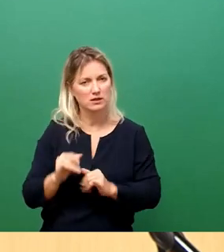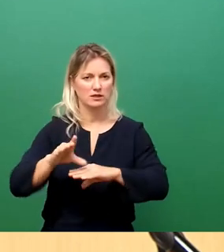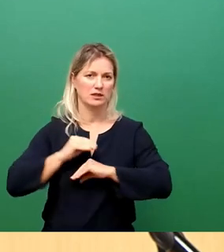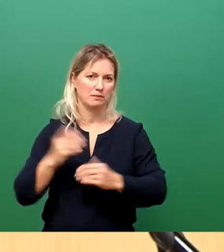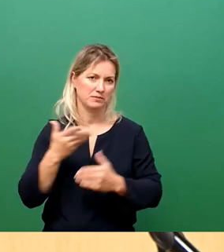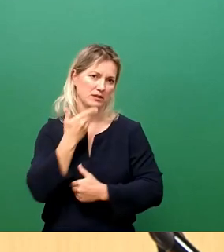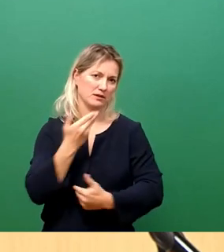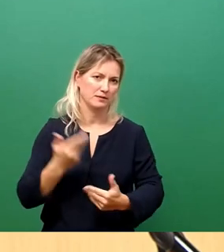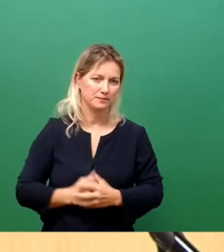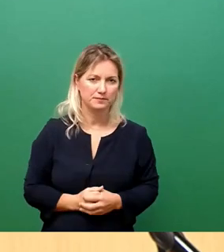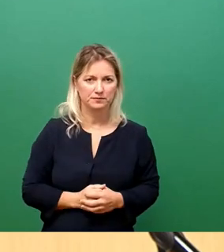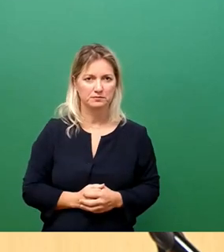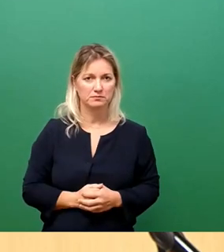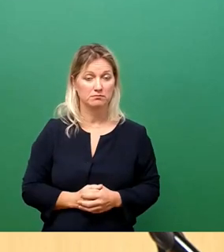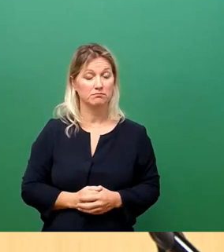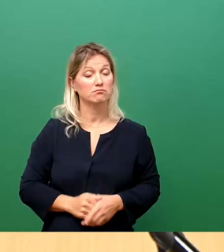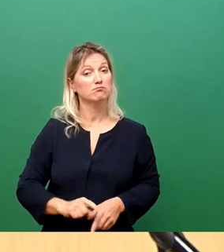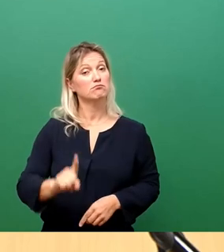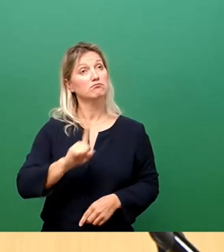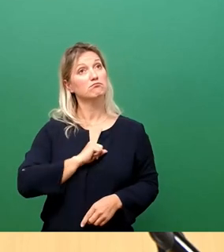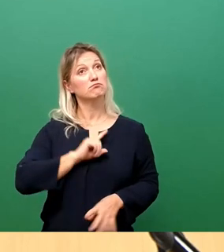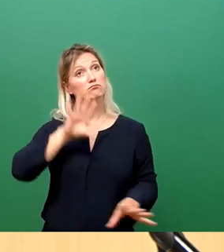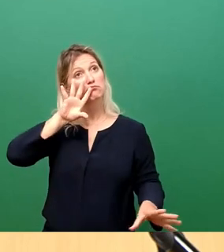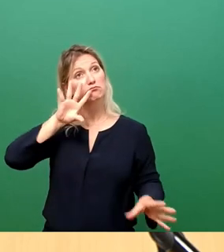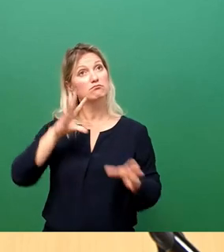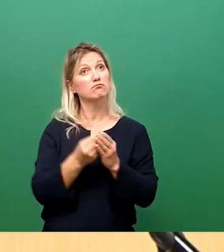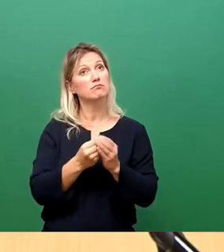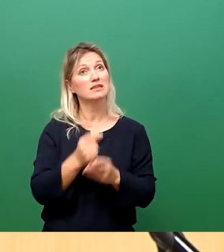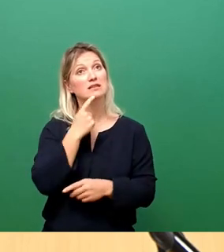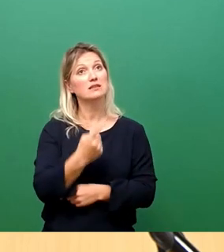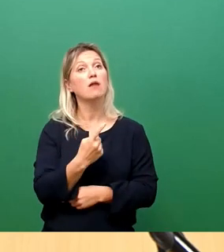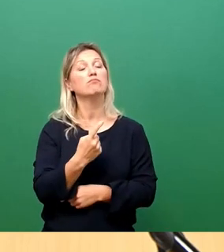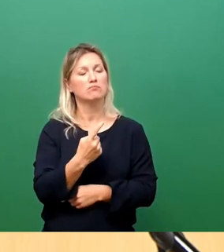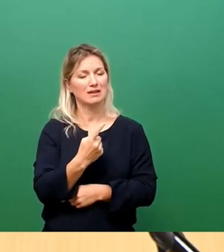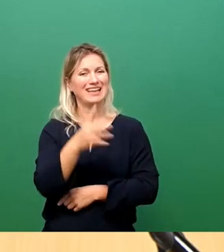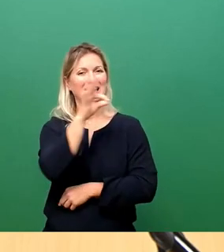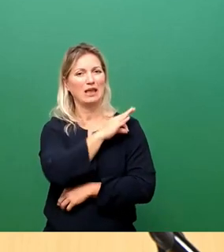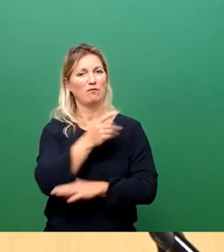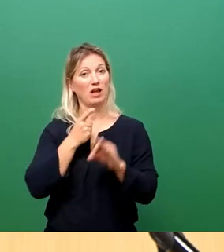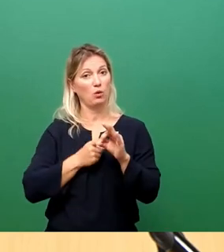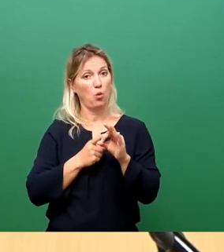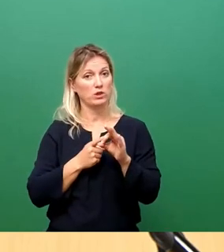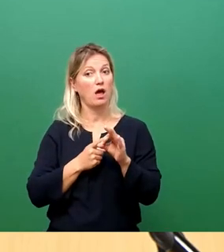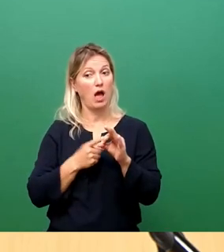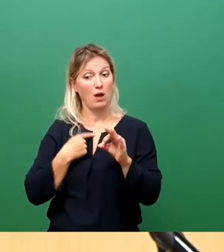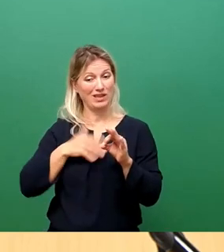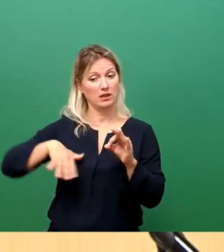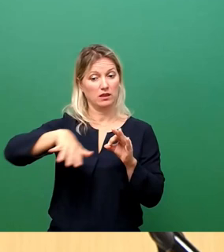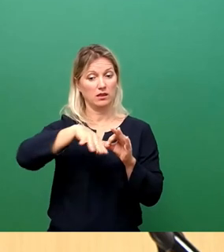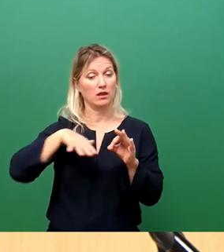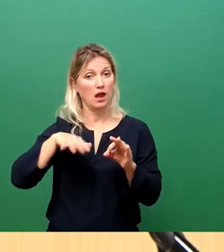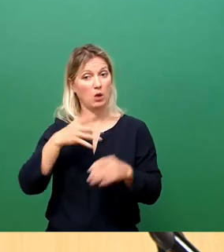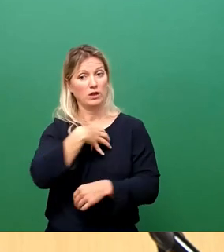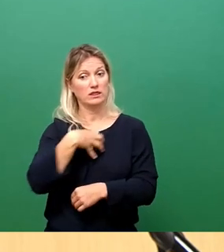unserer Sicht, es ist möglich, hohe Impfquoten auch hier in der Region, auch hier bei den Dresdnerinnen und